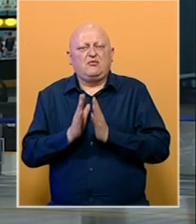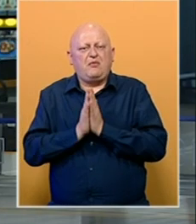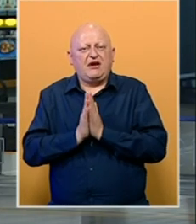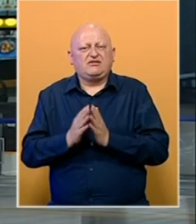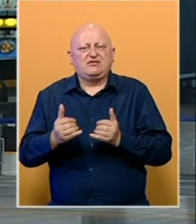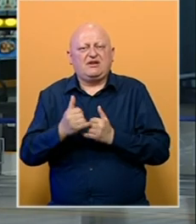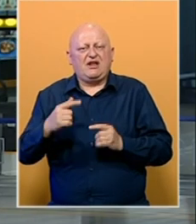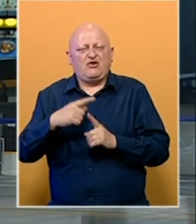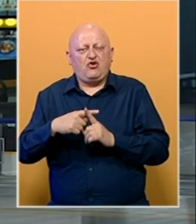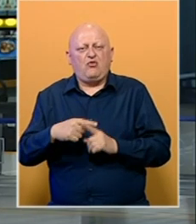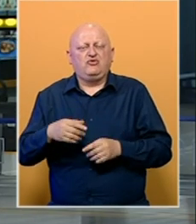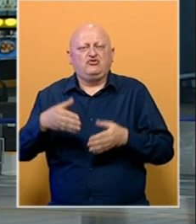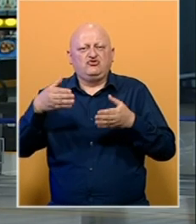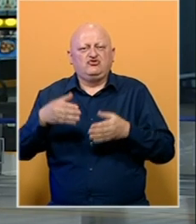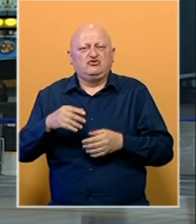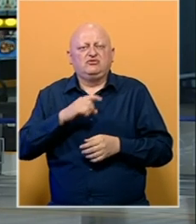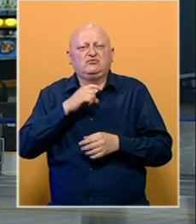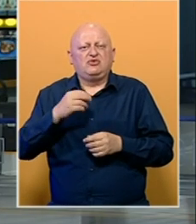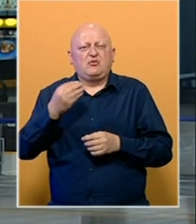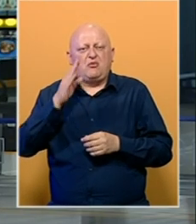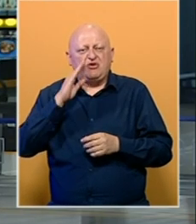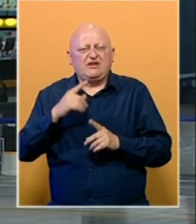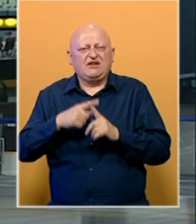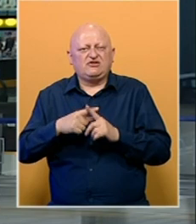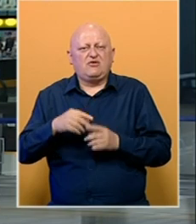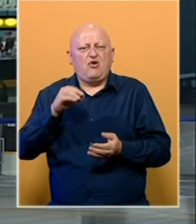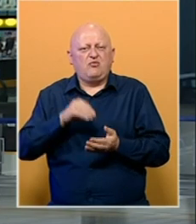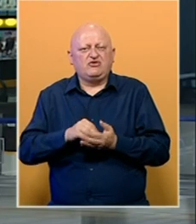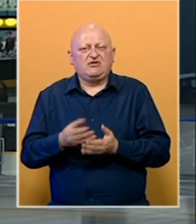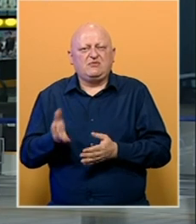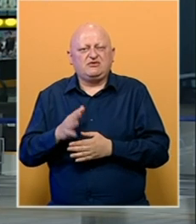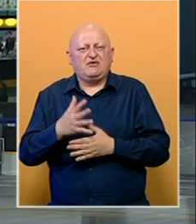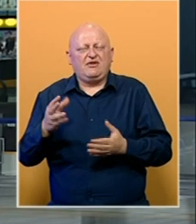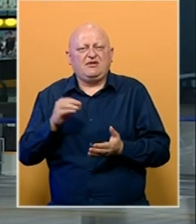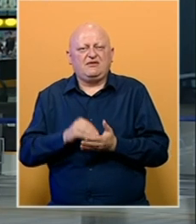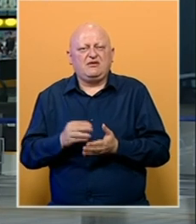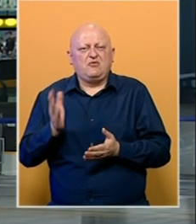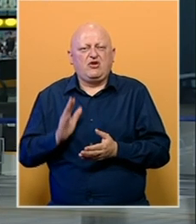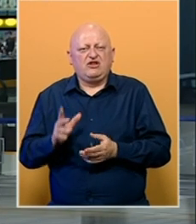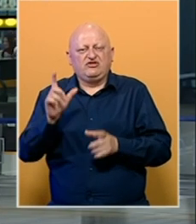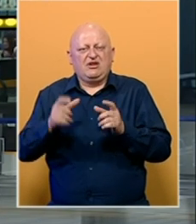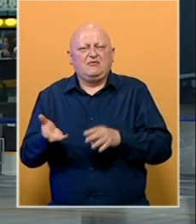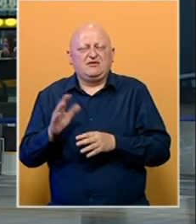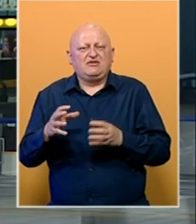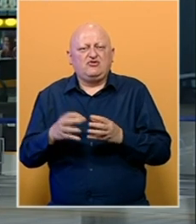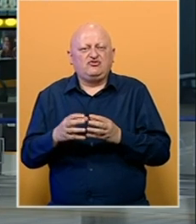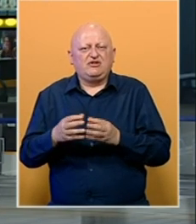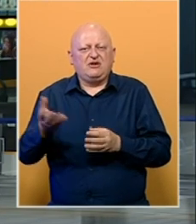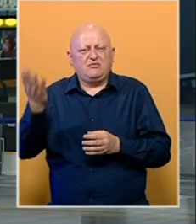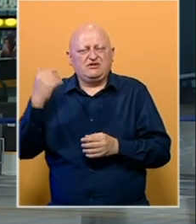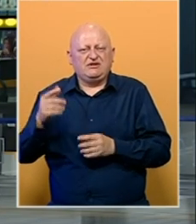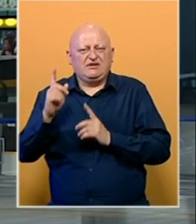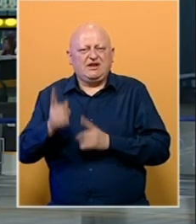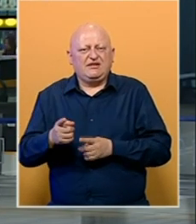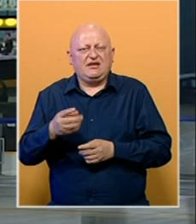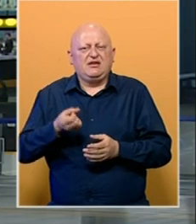Parastos na gradskom groblju služio je Mitropolit Dabro Bosanski krizostom. Obilježavanju je prisustovao veliki broj građana, predstavnika udruženja